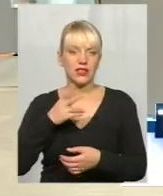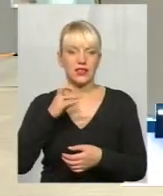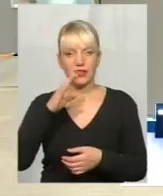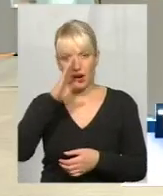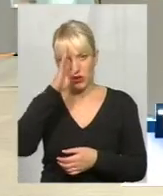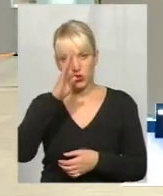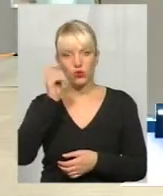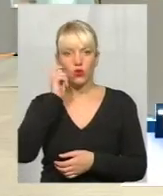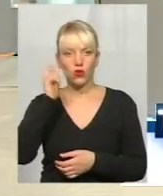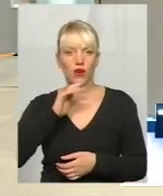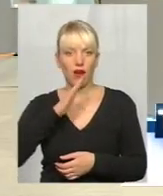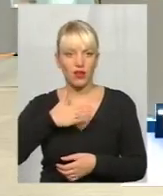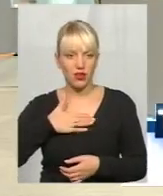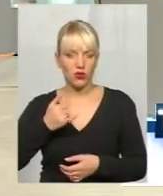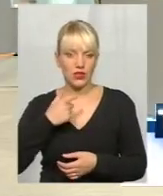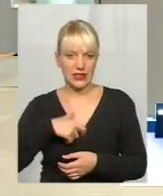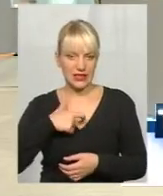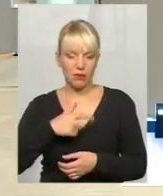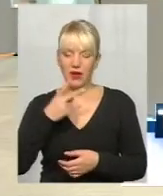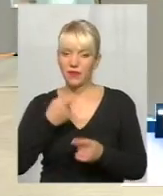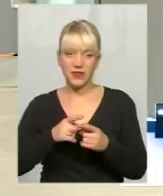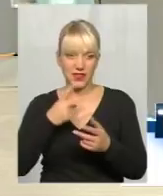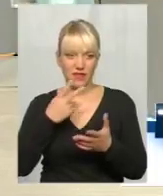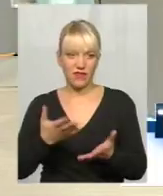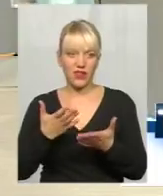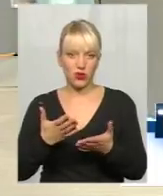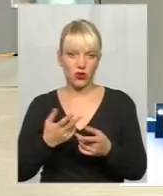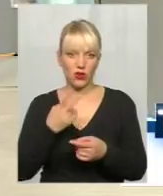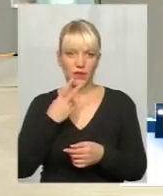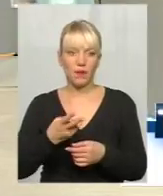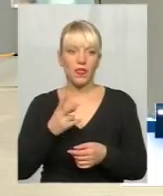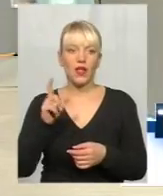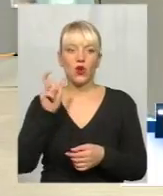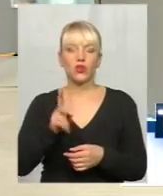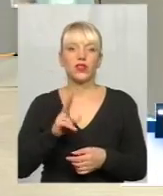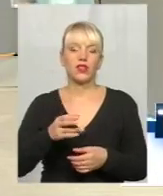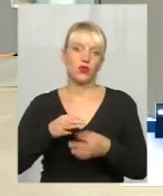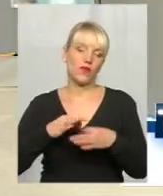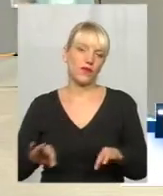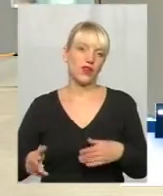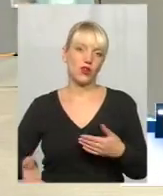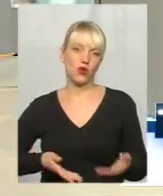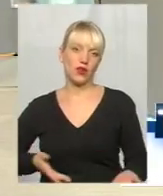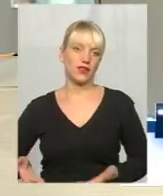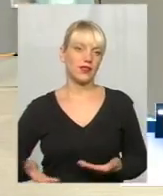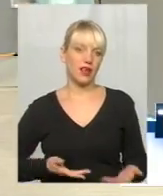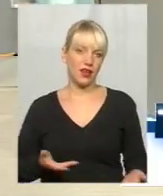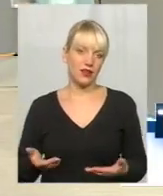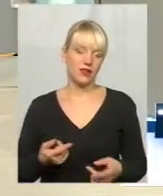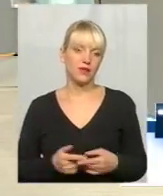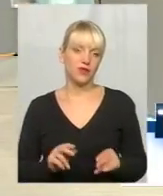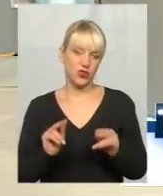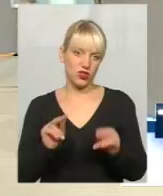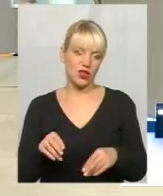зражують себе. І це дуже видно, що та людина, яка вільно йде голосувати, чесно,